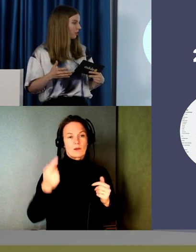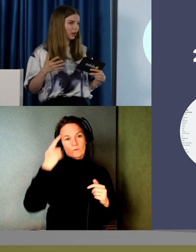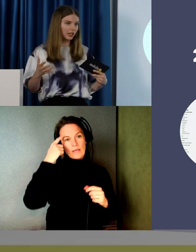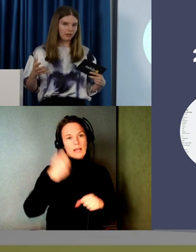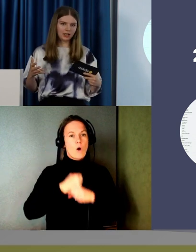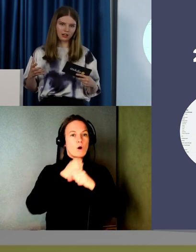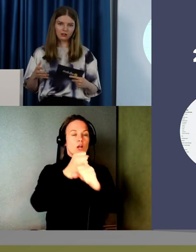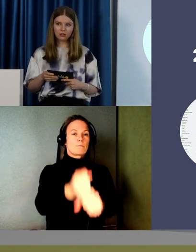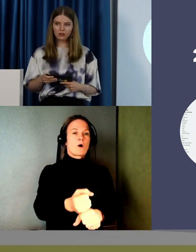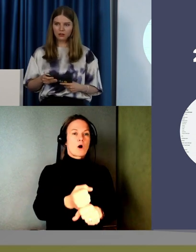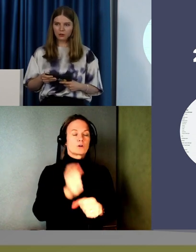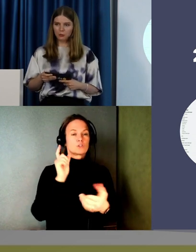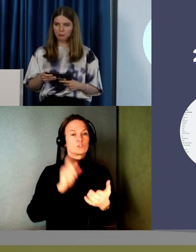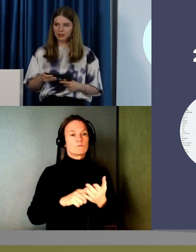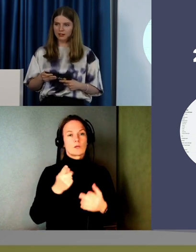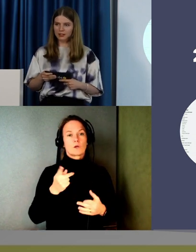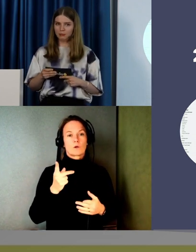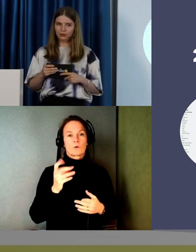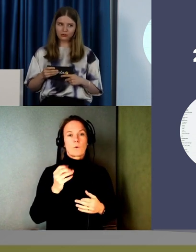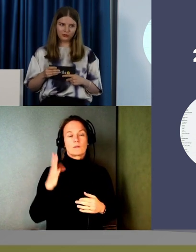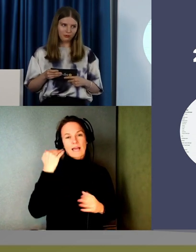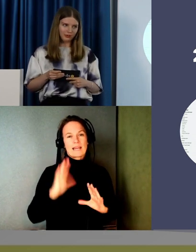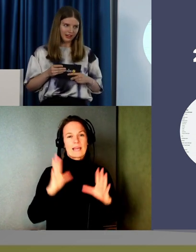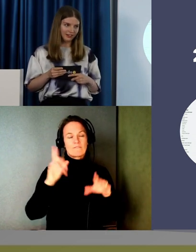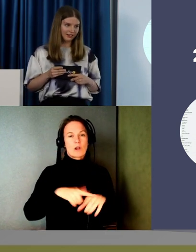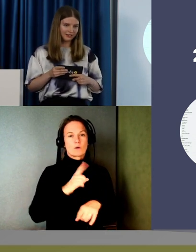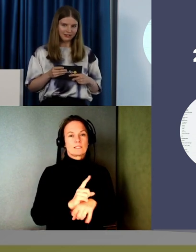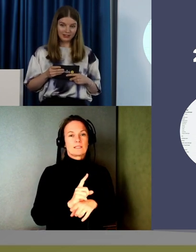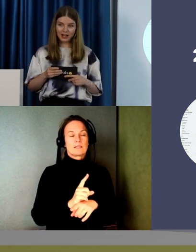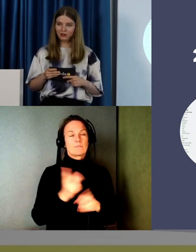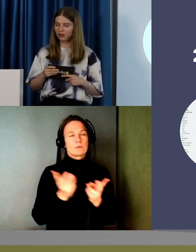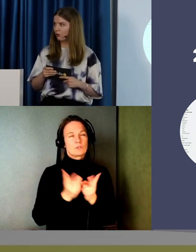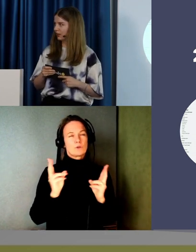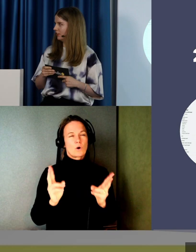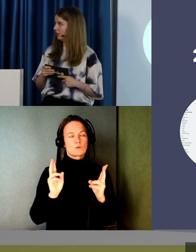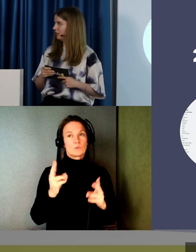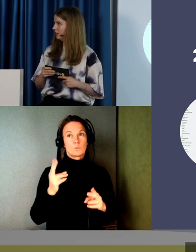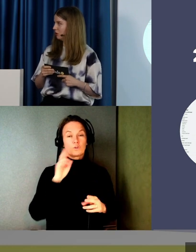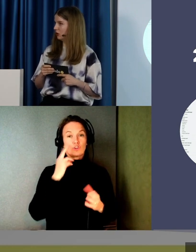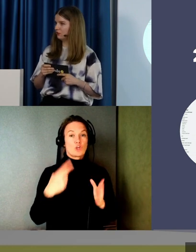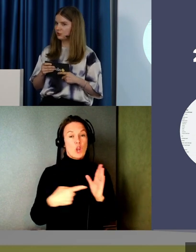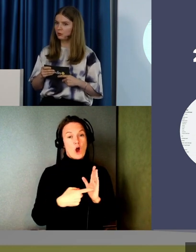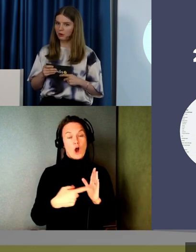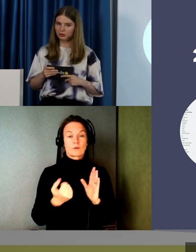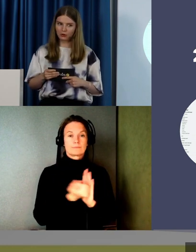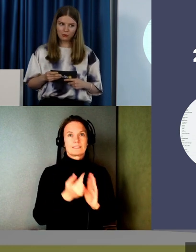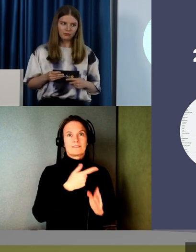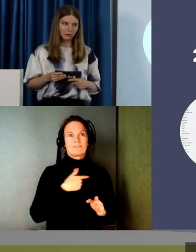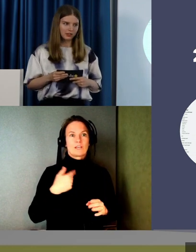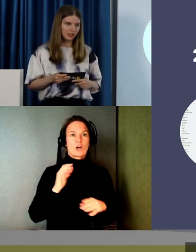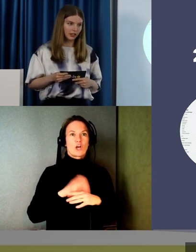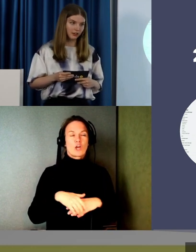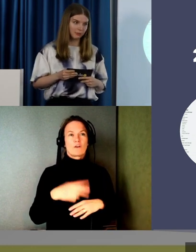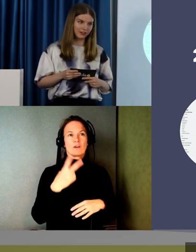koden ska kunna leva länge. Men det innebar ju också nu när den här lagen kom. Att vi har över 20 år utav